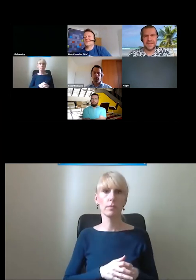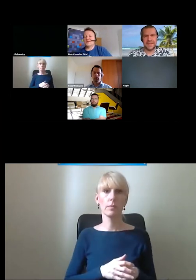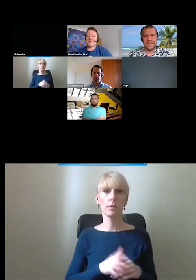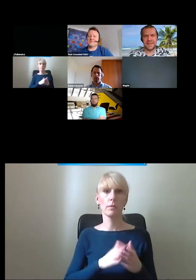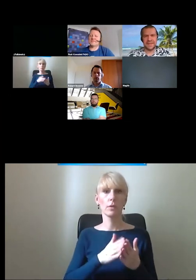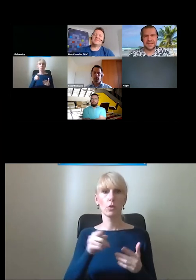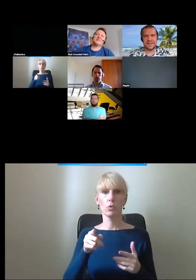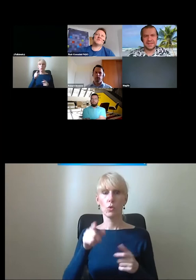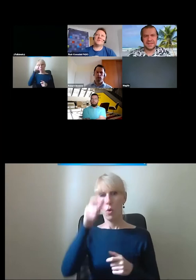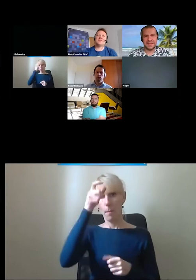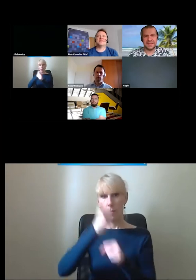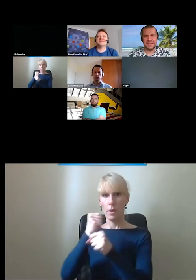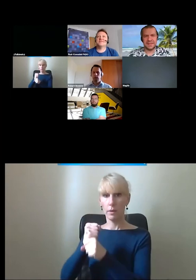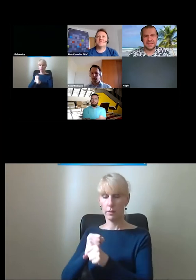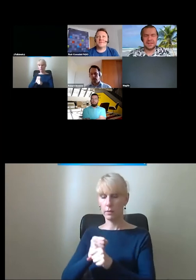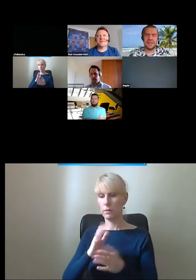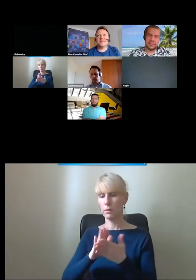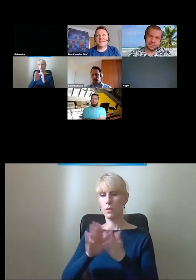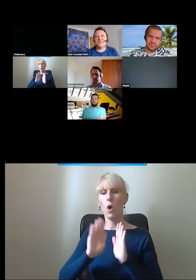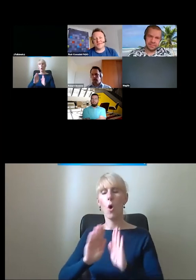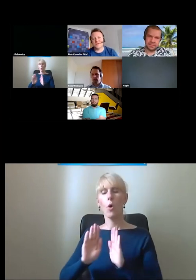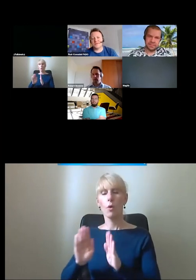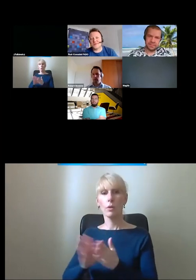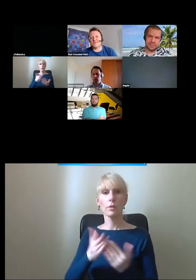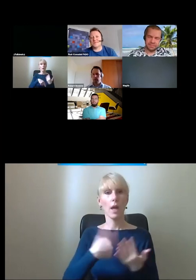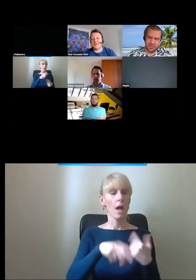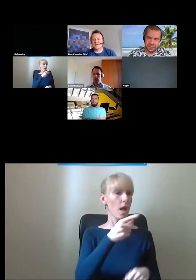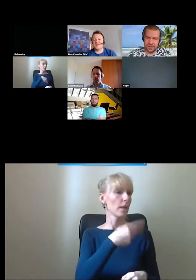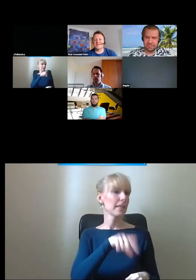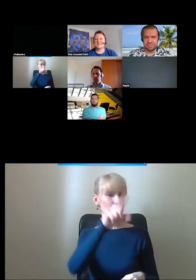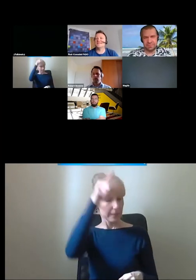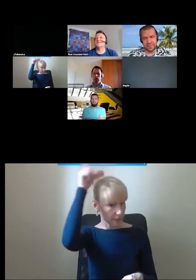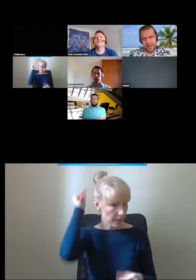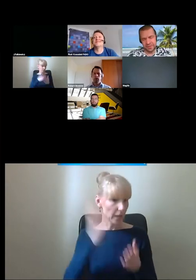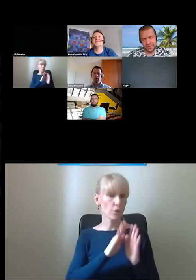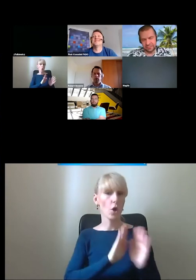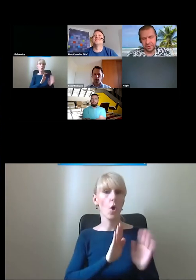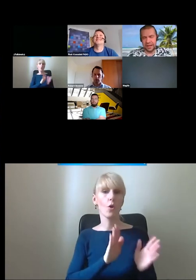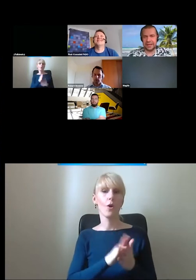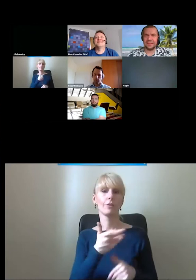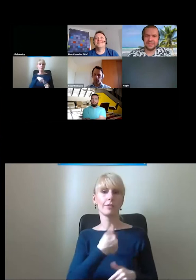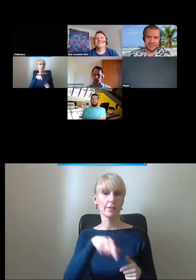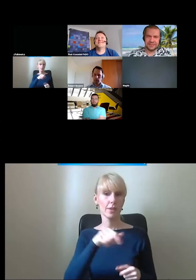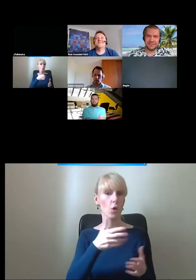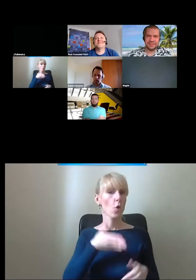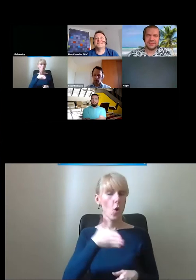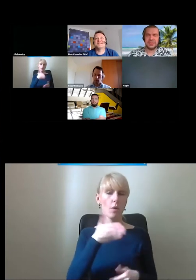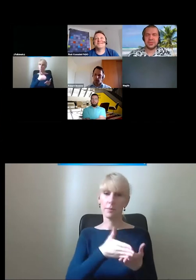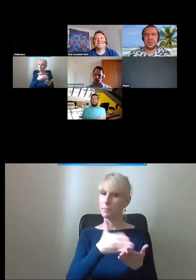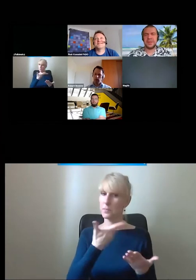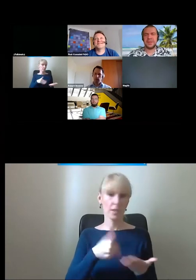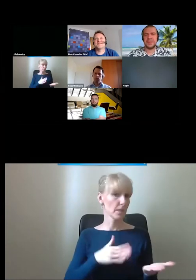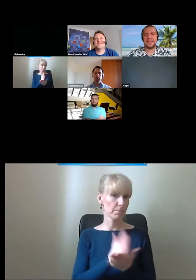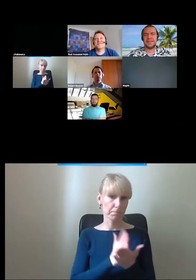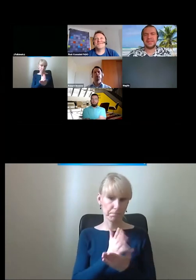dworca to byli, nie Straż Ochrony Kolei. Straż Ochrony Kolei nie zajmuje się rozsługą asysty. Przepraszam, okej. Więc